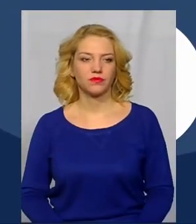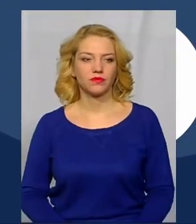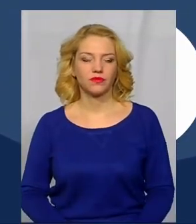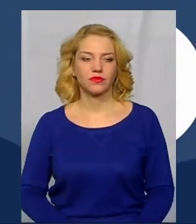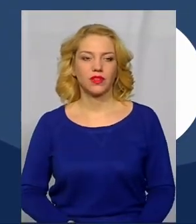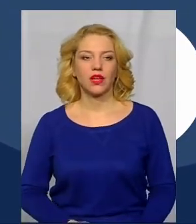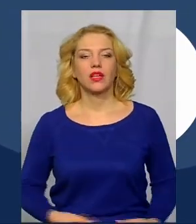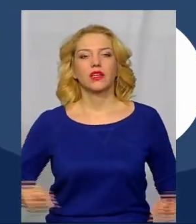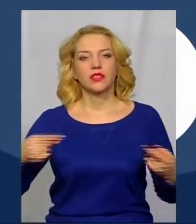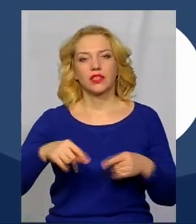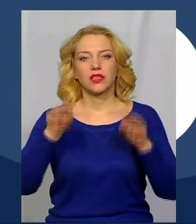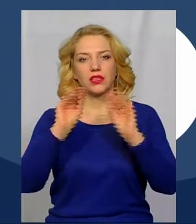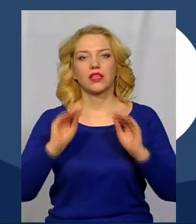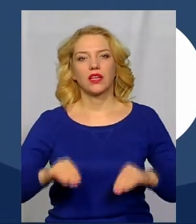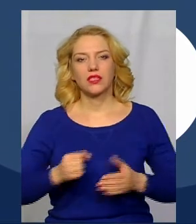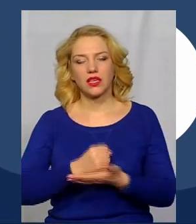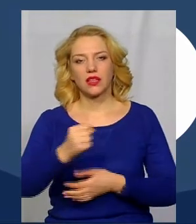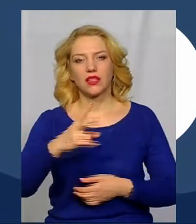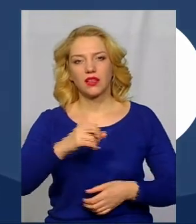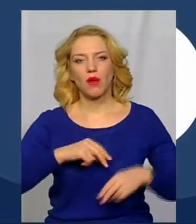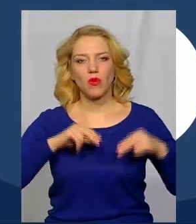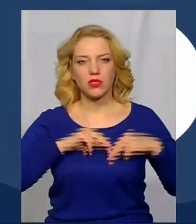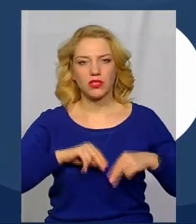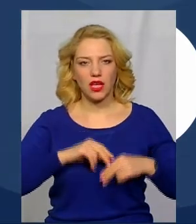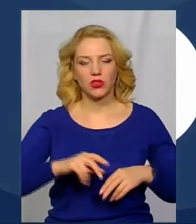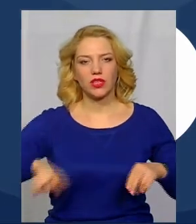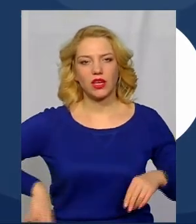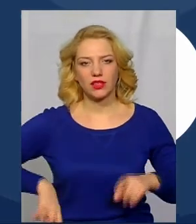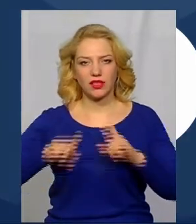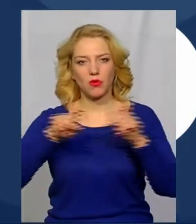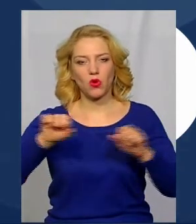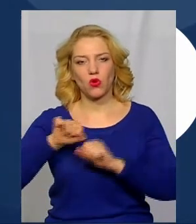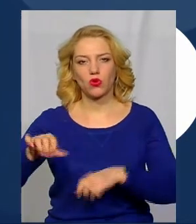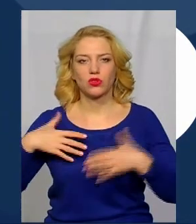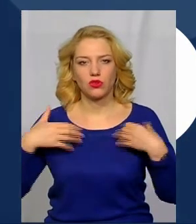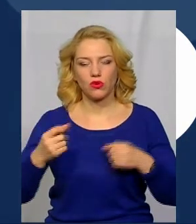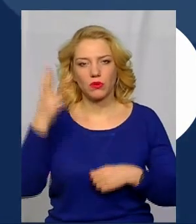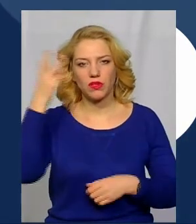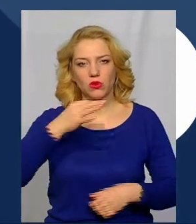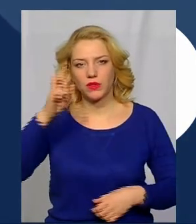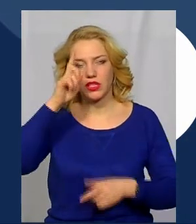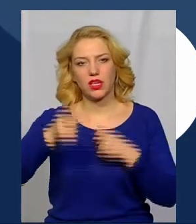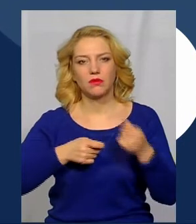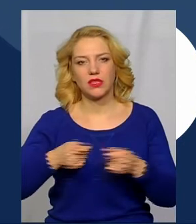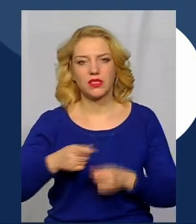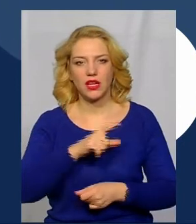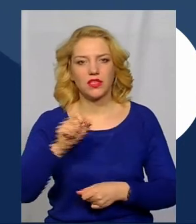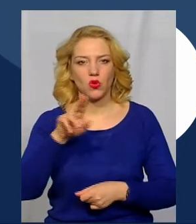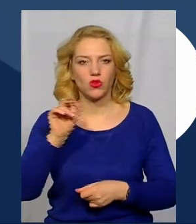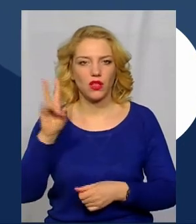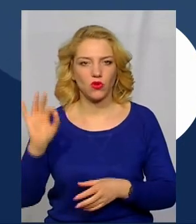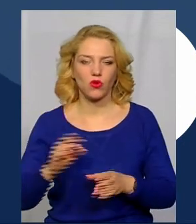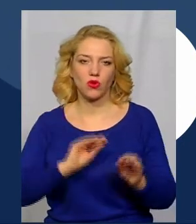Згідно декларації кандидата на посаду директора Департаменту охорони здоров'я Хмельницької облдержадміністрації Олександра Худенка,